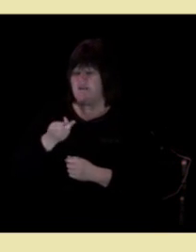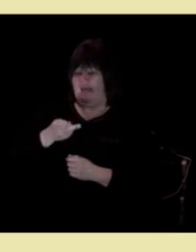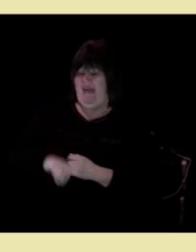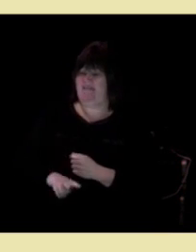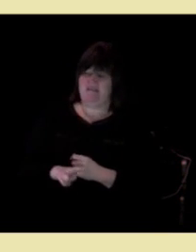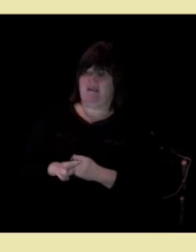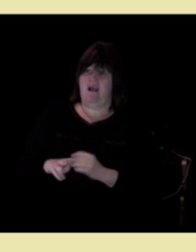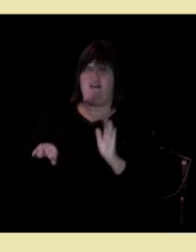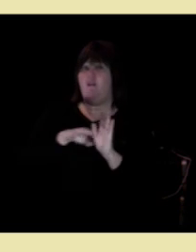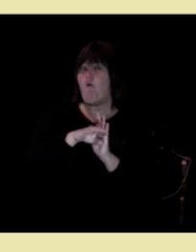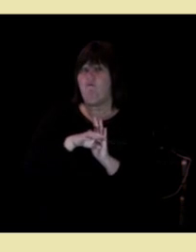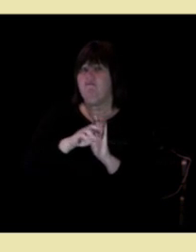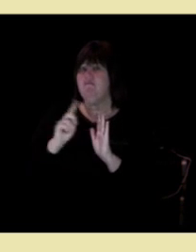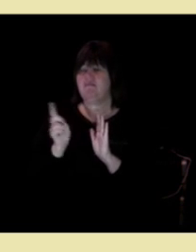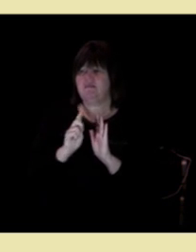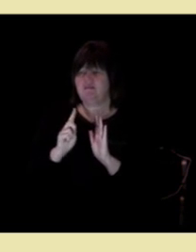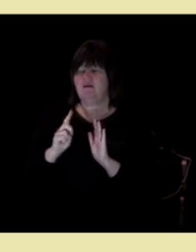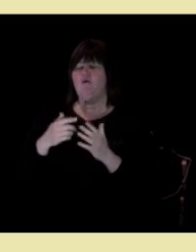endre holdninger.